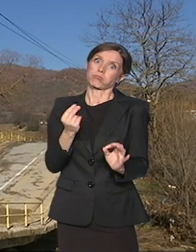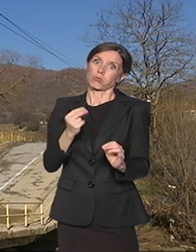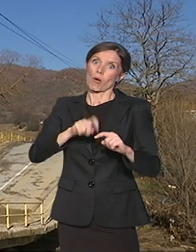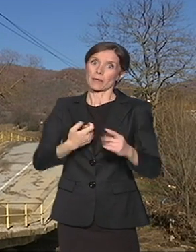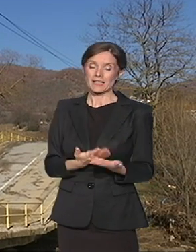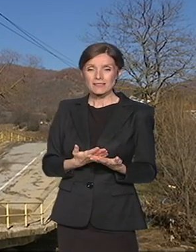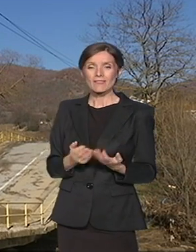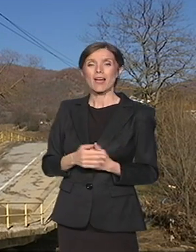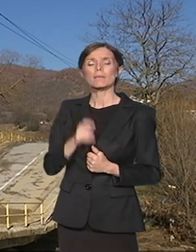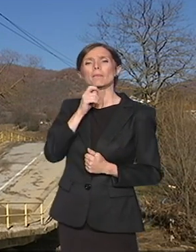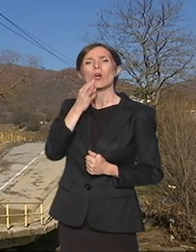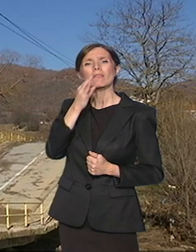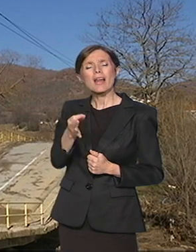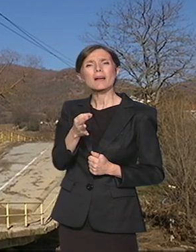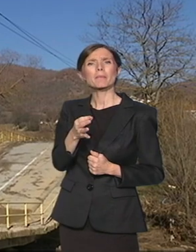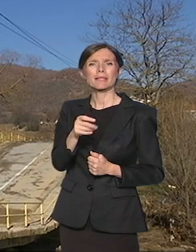funkciji.